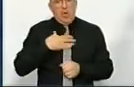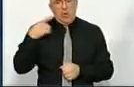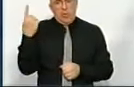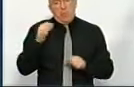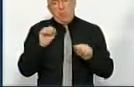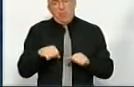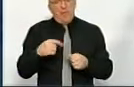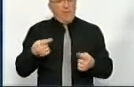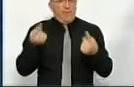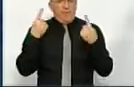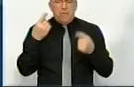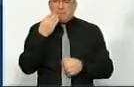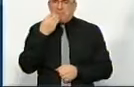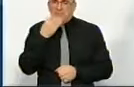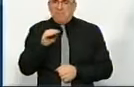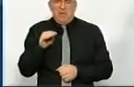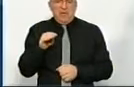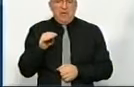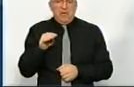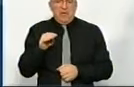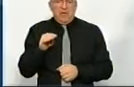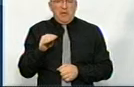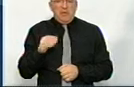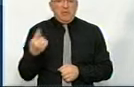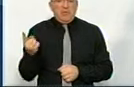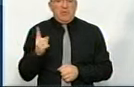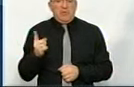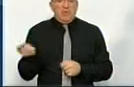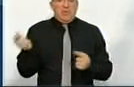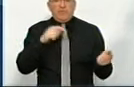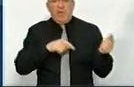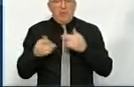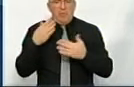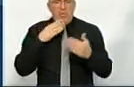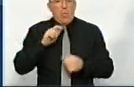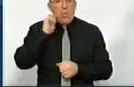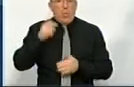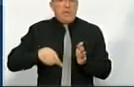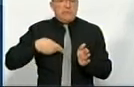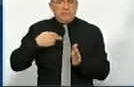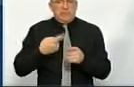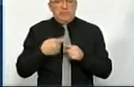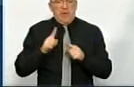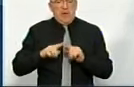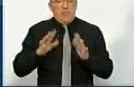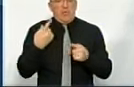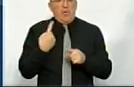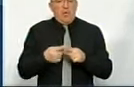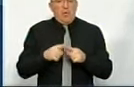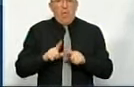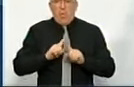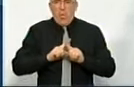області, можливо? Величезна відмінність – це взаємовідносини з «Укрзалізницею». В даному випадку це